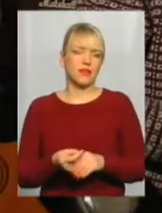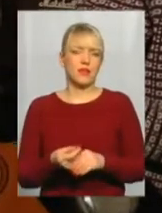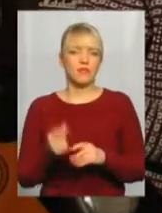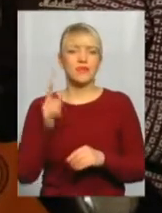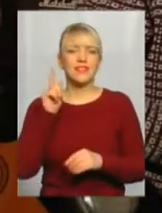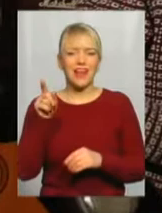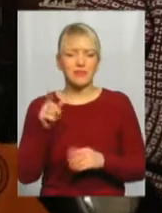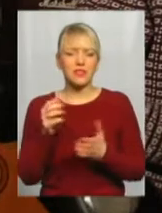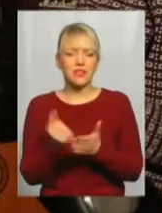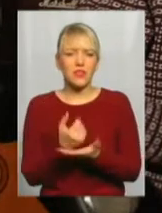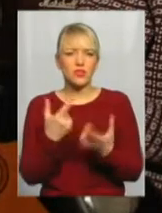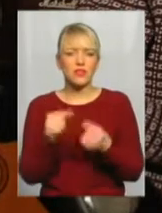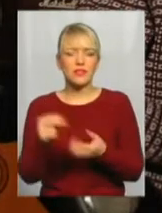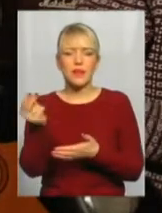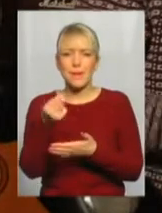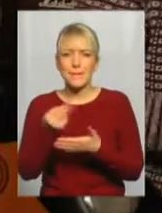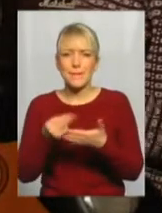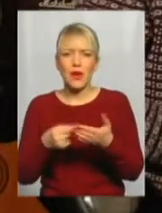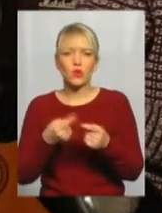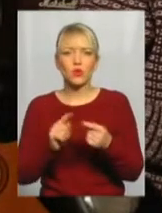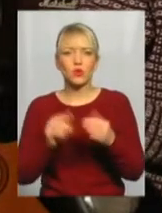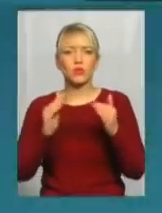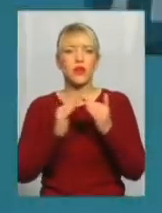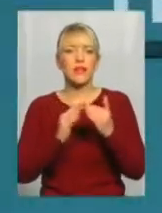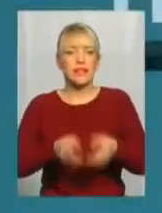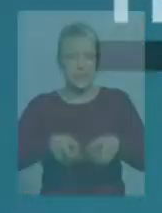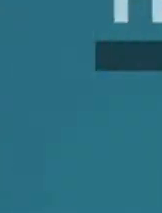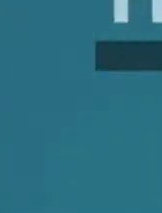знайшов десь малюнок тої хати справжній.